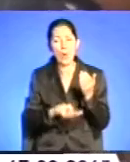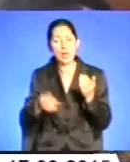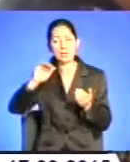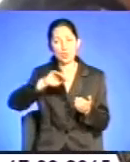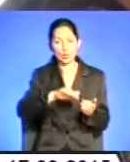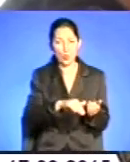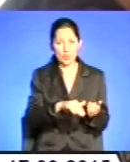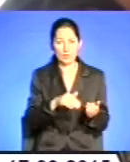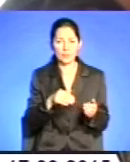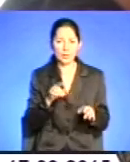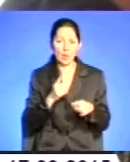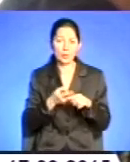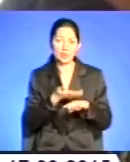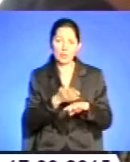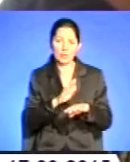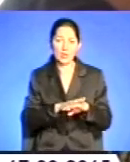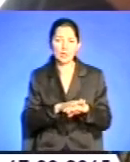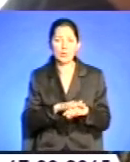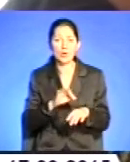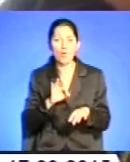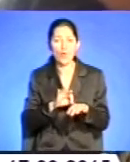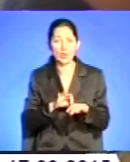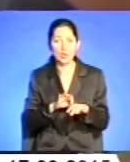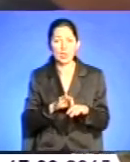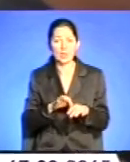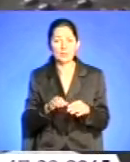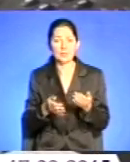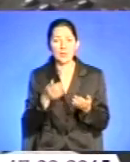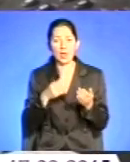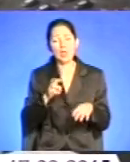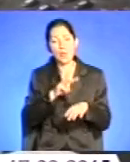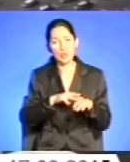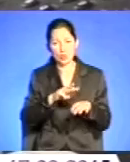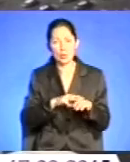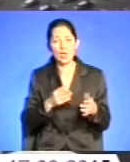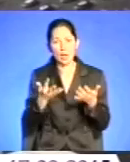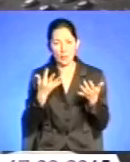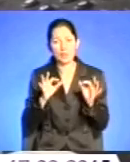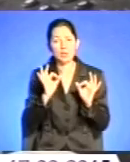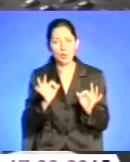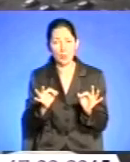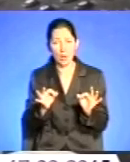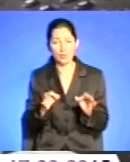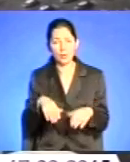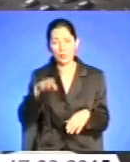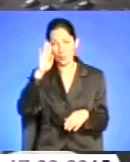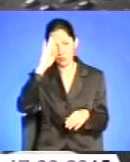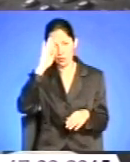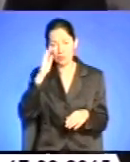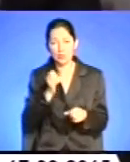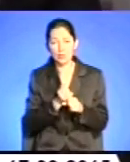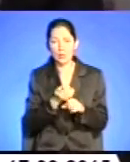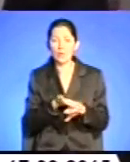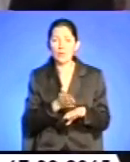собі роль брата, котрий втратив найріднішу людину, міліціонери допомогли змінити на істину підозрюваного у вчиненні важкого злочину.